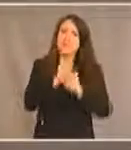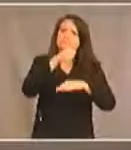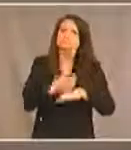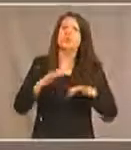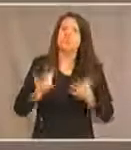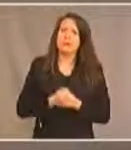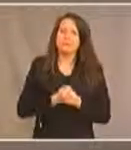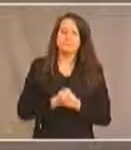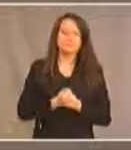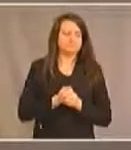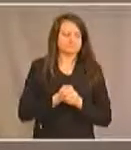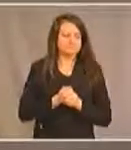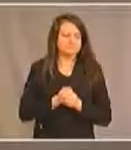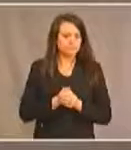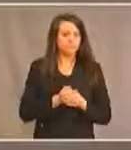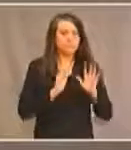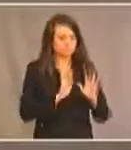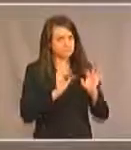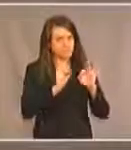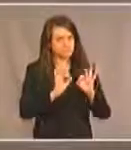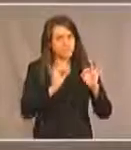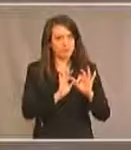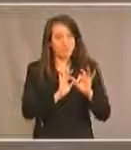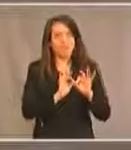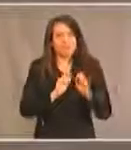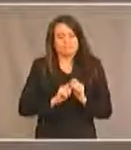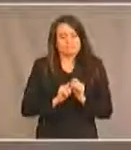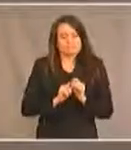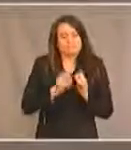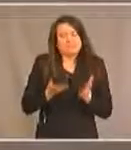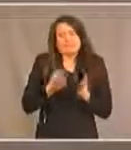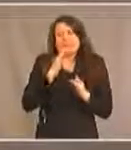Eh bien, soyez rassurés que ce n'est là qu'un début.